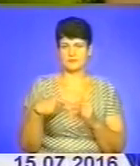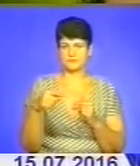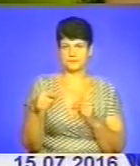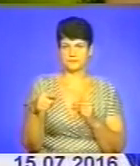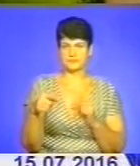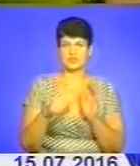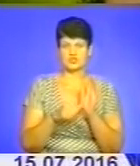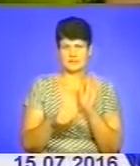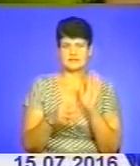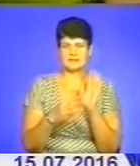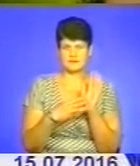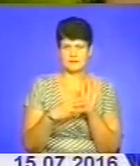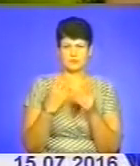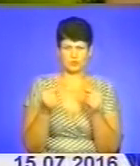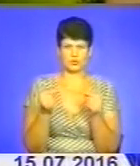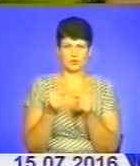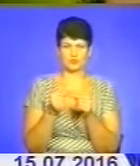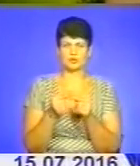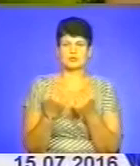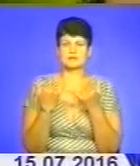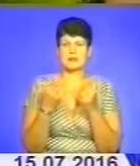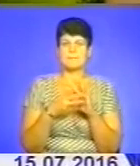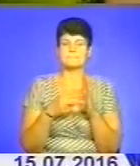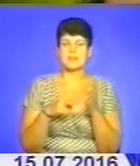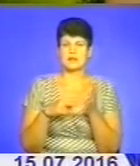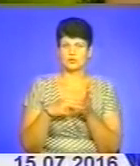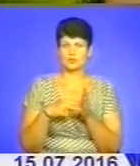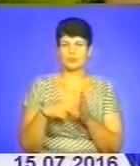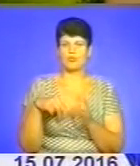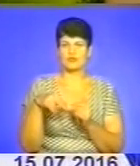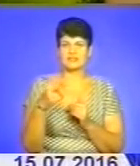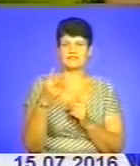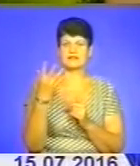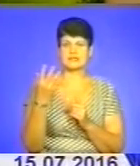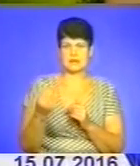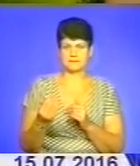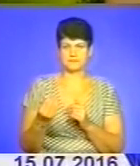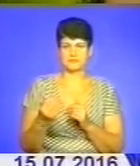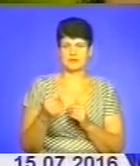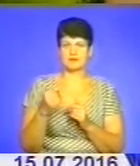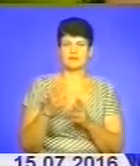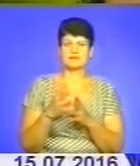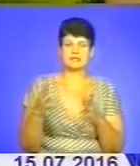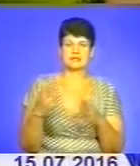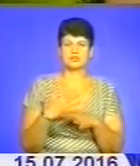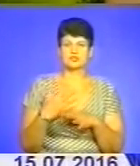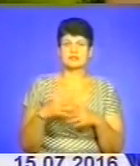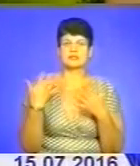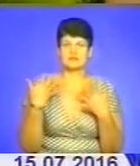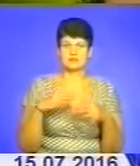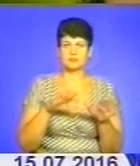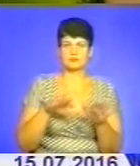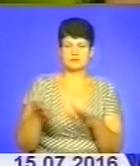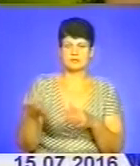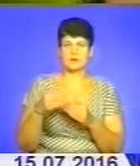68 якщо точно. Прочани цього разу планують пройти їх за два дні. Велика частина шляху уже позаду.